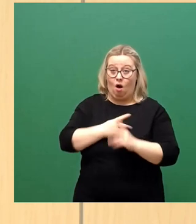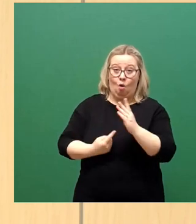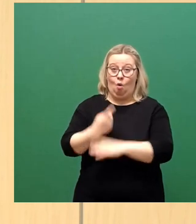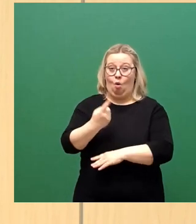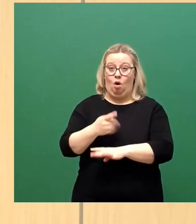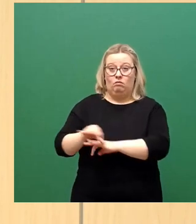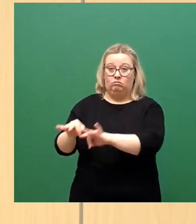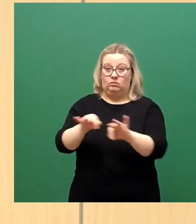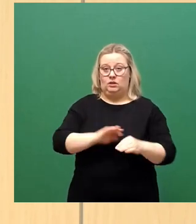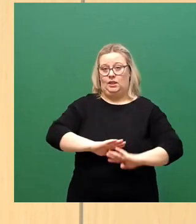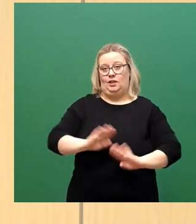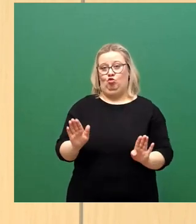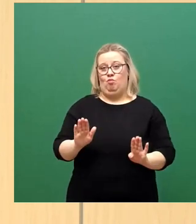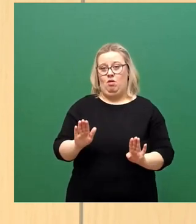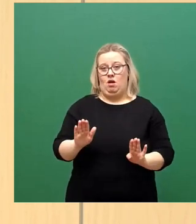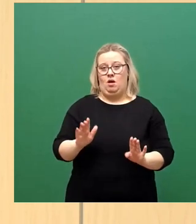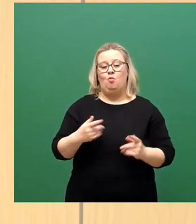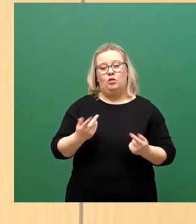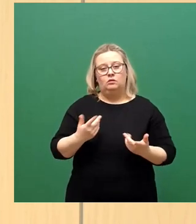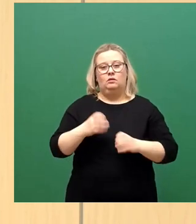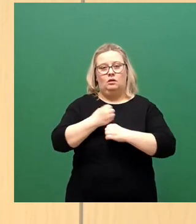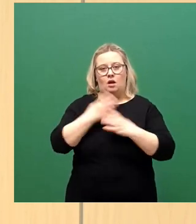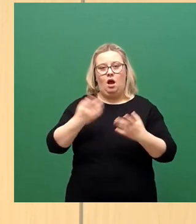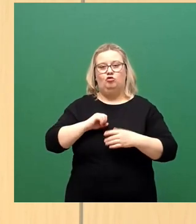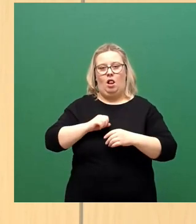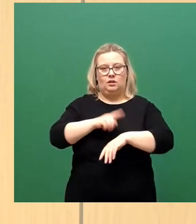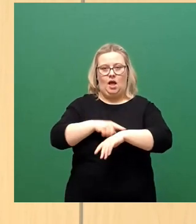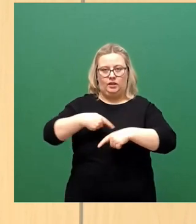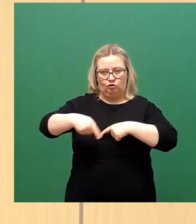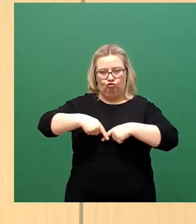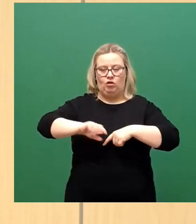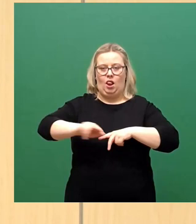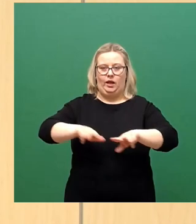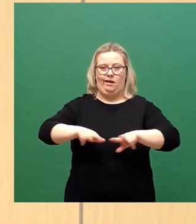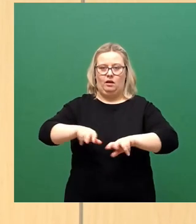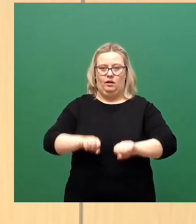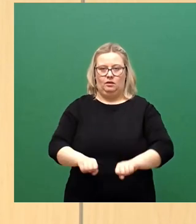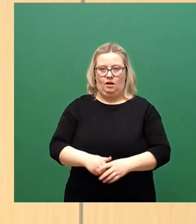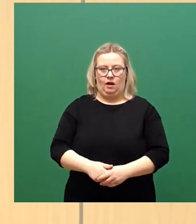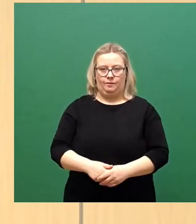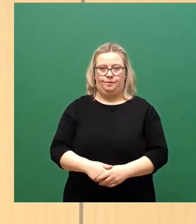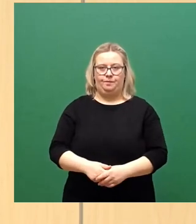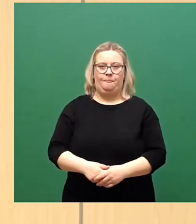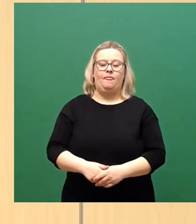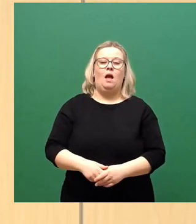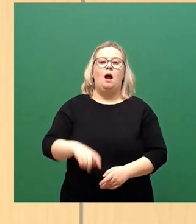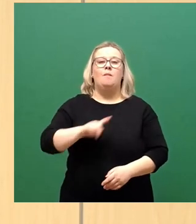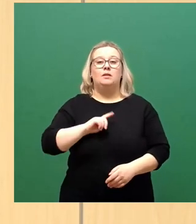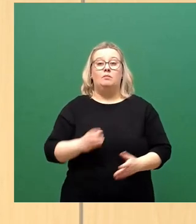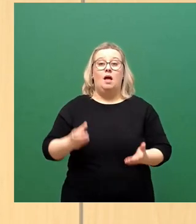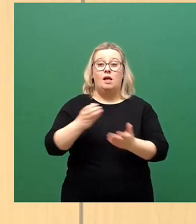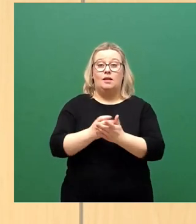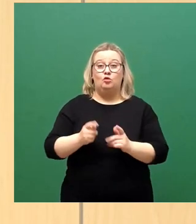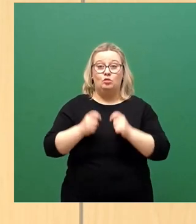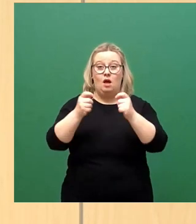rechtzeitigen zeitlichen Abstand auch reagieren. Ich möchte aber auf den Ersetzungsantrag eingehen und jetzt auch